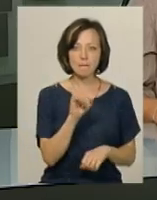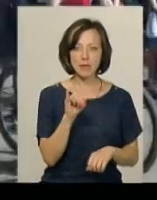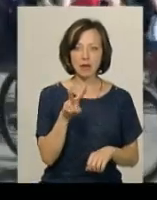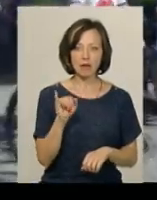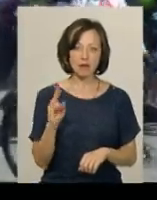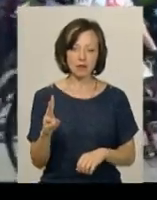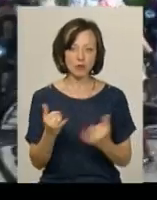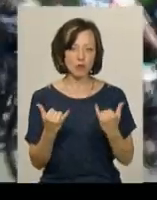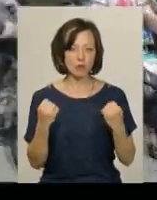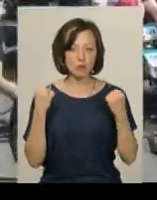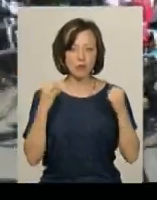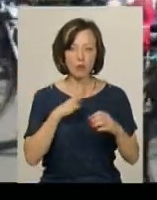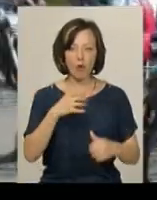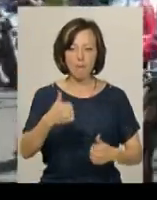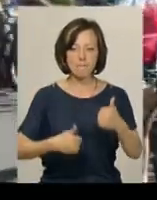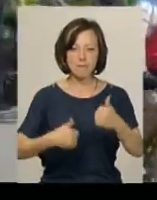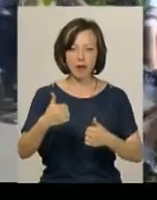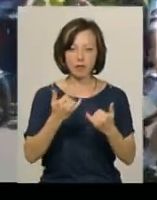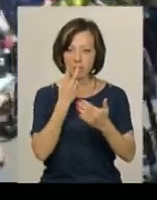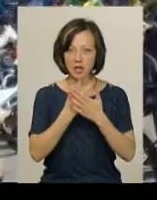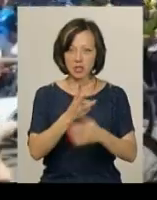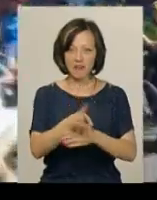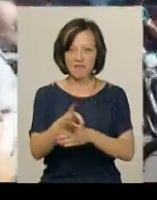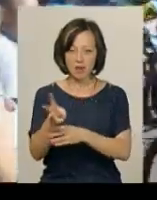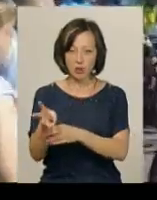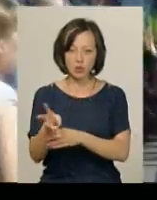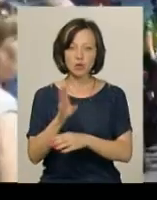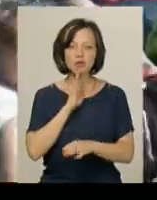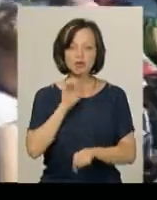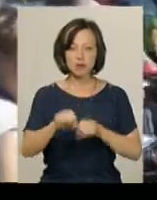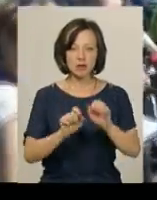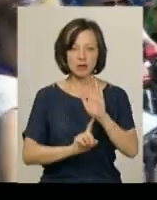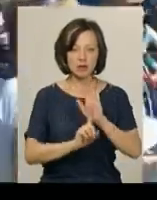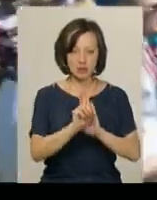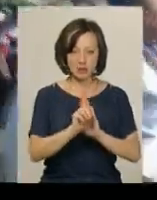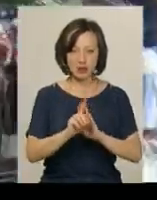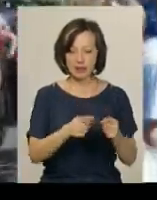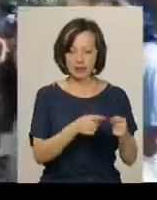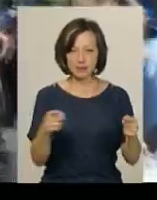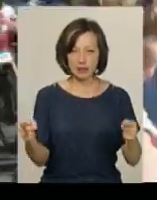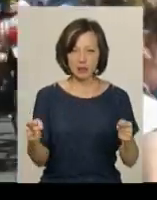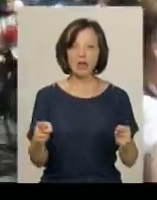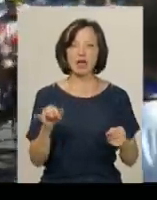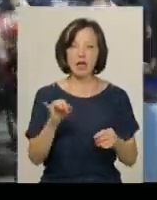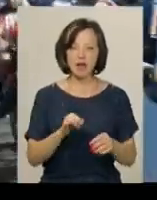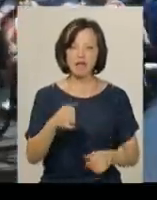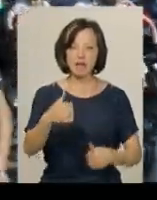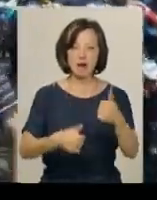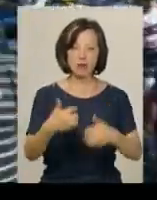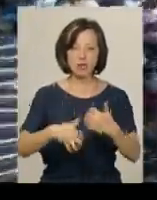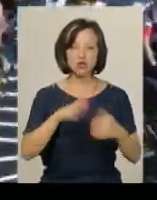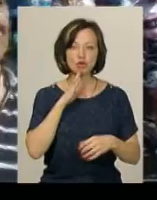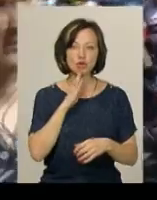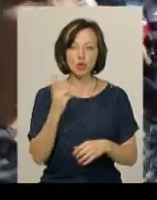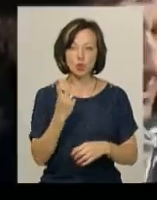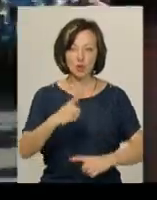Сьогодні у спортсмені був марафон, зараз ви бачите відео, велосипедисток на старті та на початку дистанції. І в марафоні серед жінок